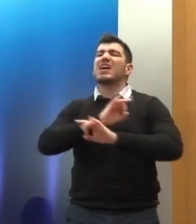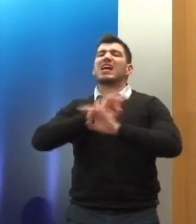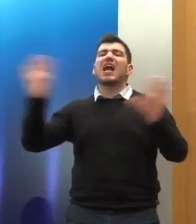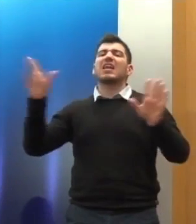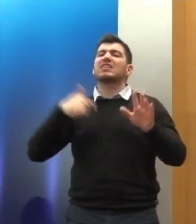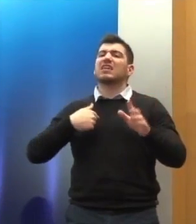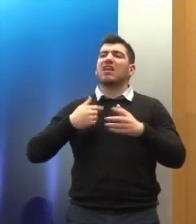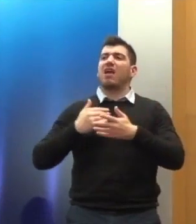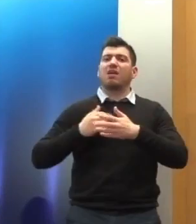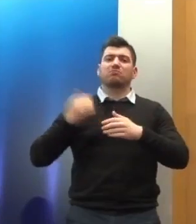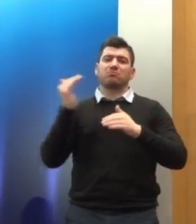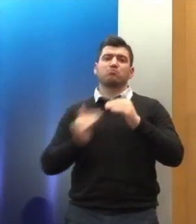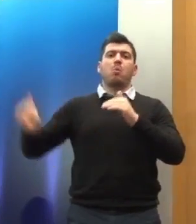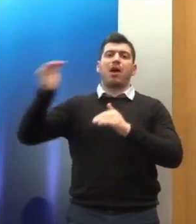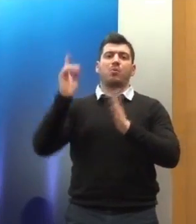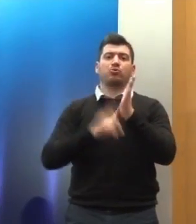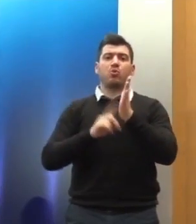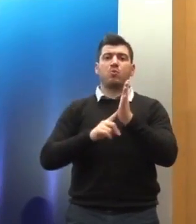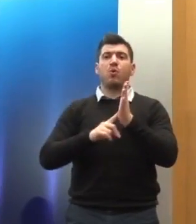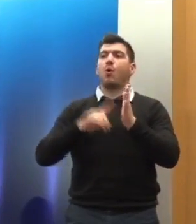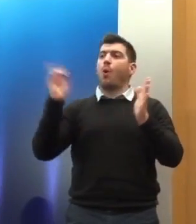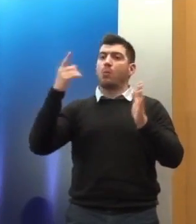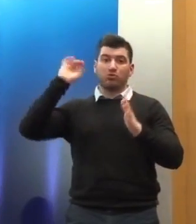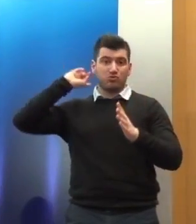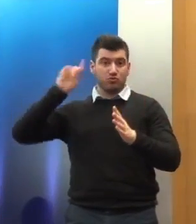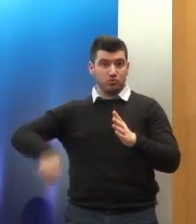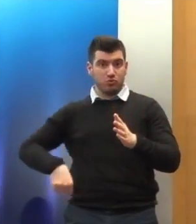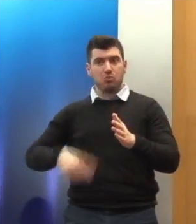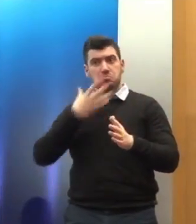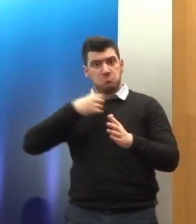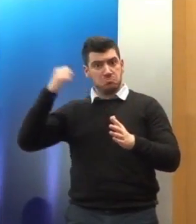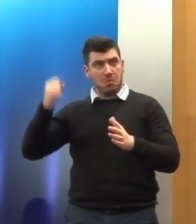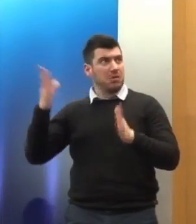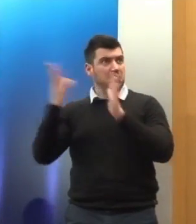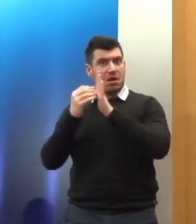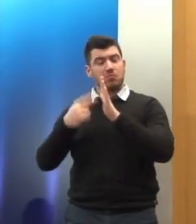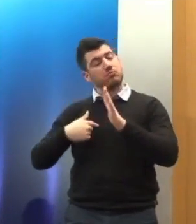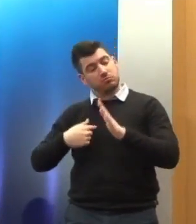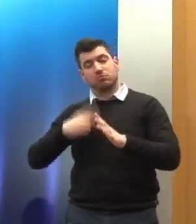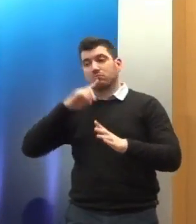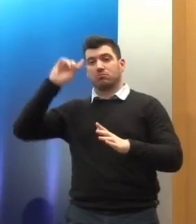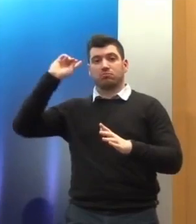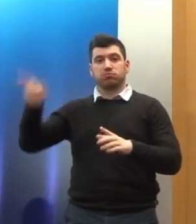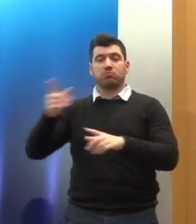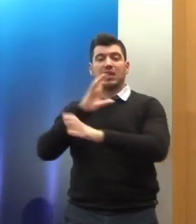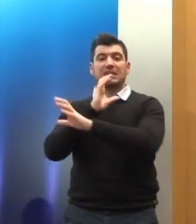νόμου στα ζητήματα της ρητορικής του μίσους και θεωρώ ότι αυτή είναι μια πάρα πολύ μεγάλη πρόκληση για τη χώρα μας για το επόμενο διάστημα.